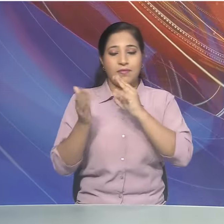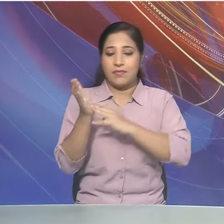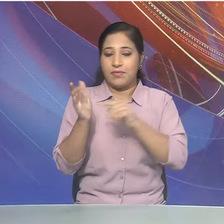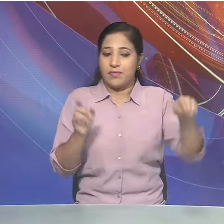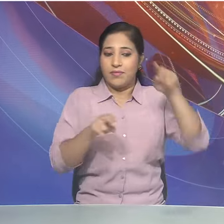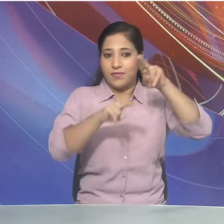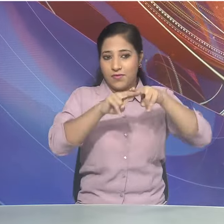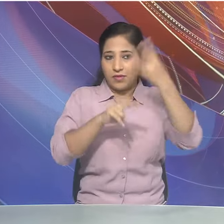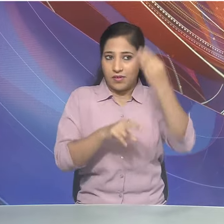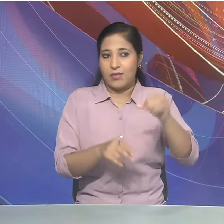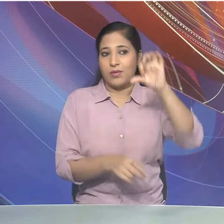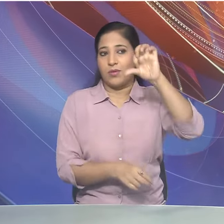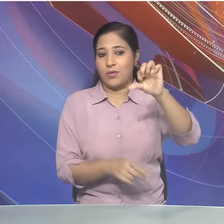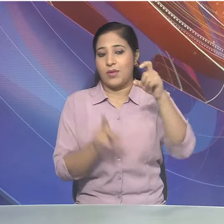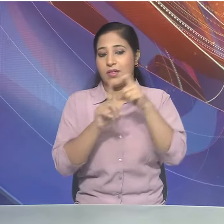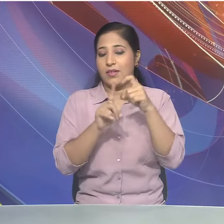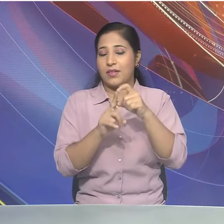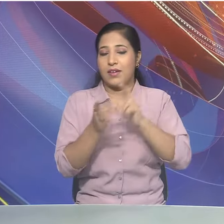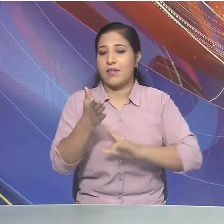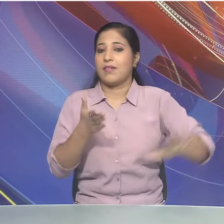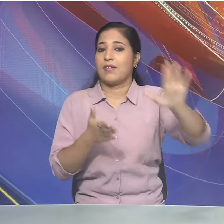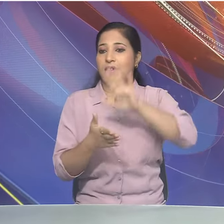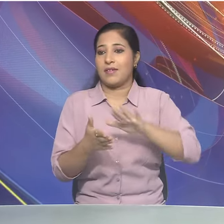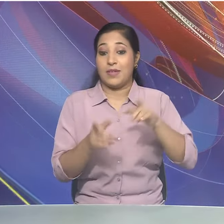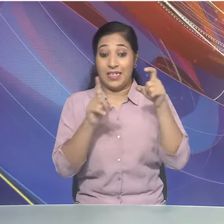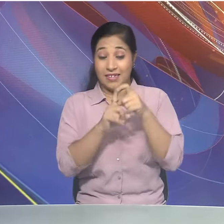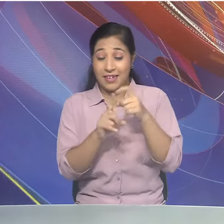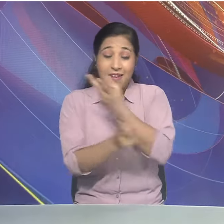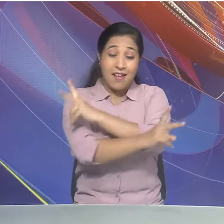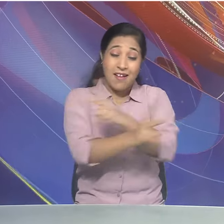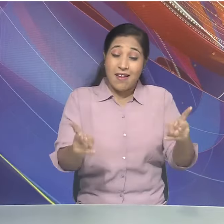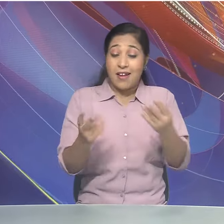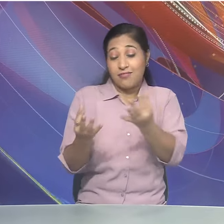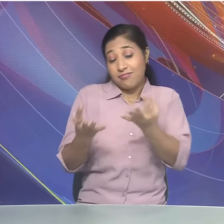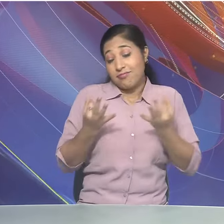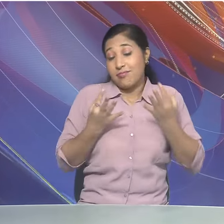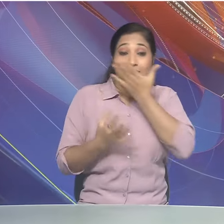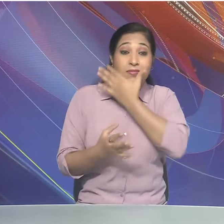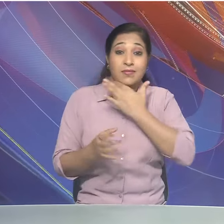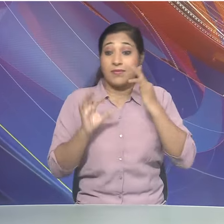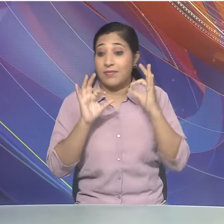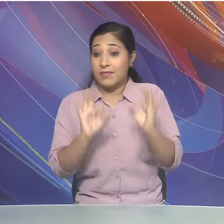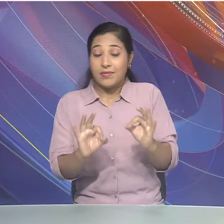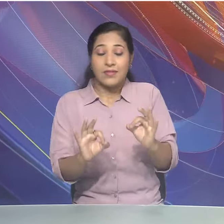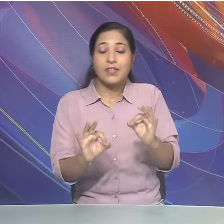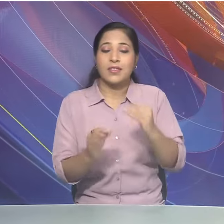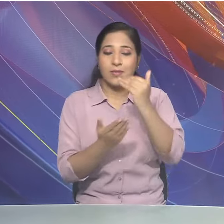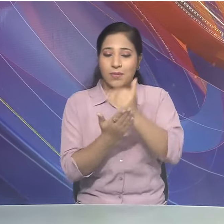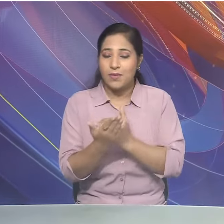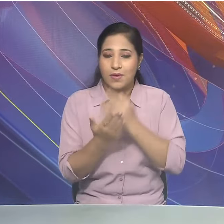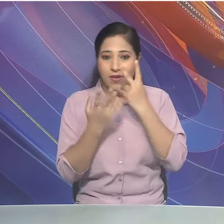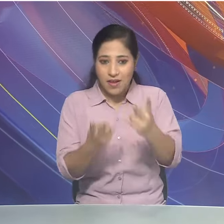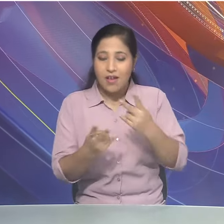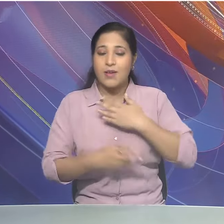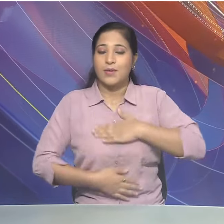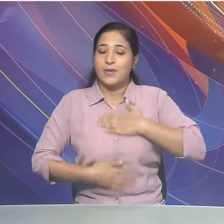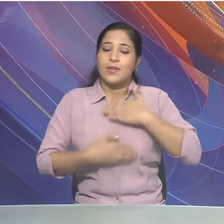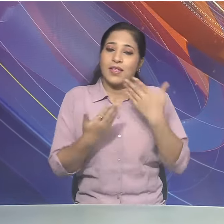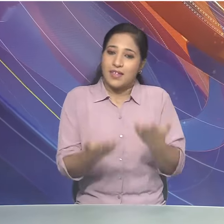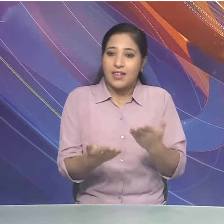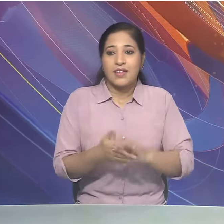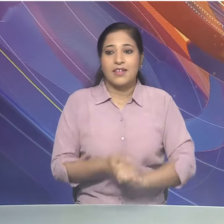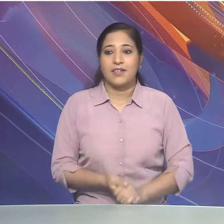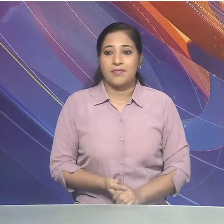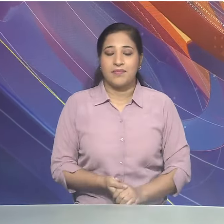शुकुरवार रात नौ बचे डीडी नैशनल पर तो दूरदर्शत के विफिन नेटवर्क्स पर परसादित होने वाले इंशानदार धारवाहिकों का आप उठाते रहे